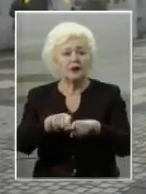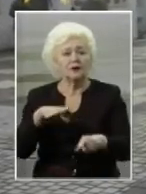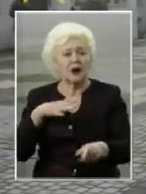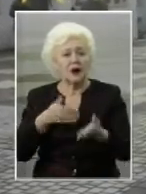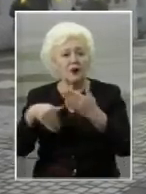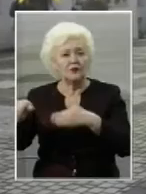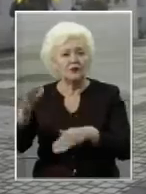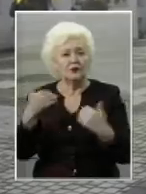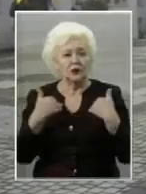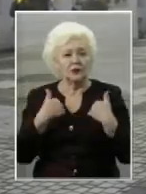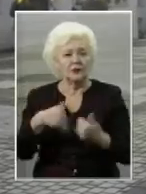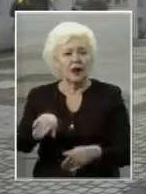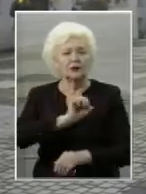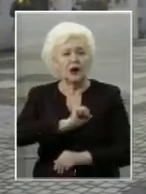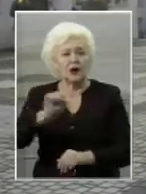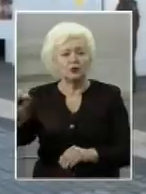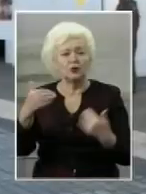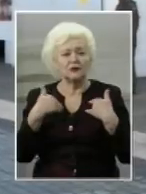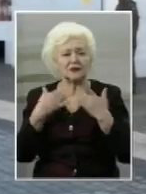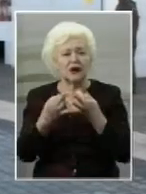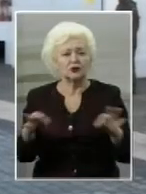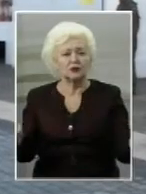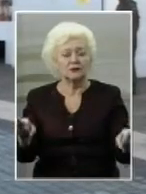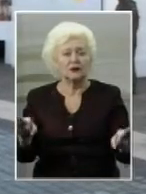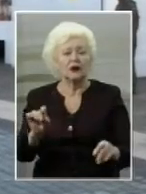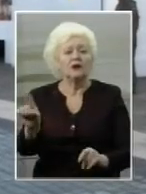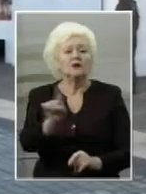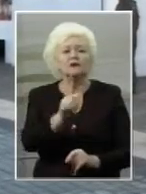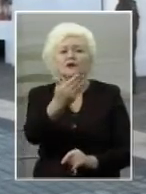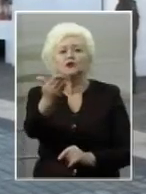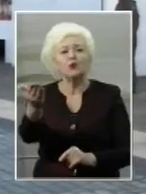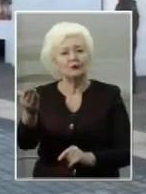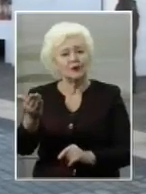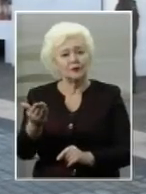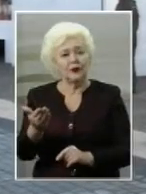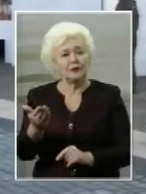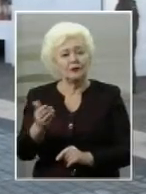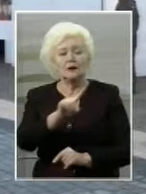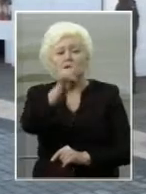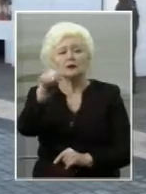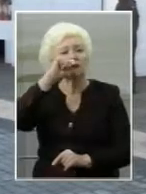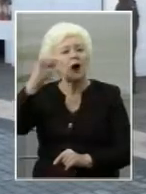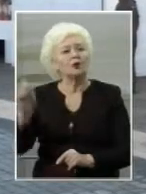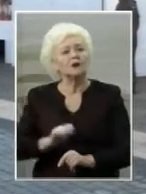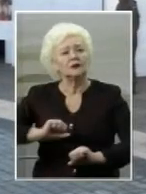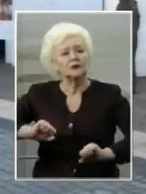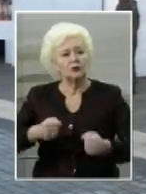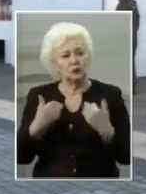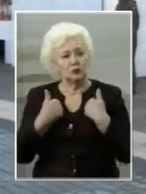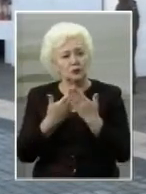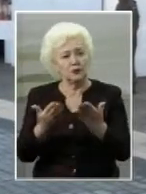за нашу свободу. За що тебе? За Україну, дружі мій.